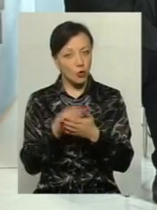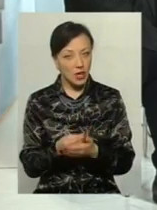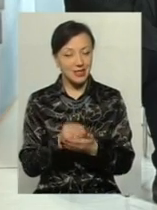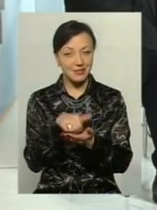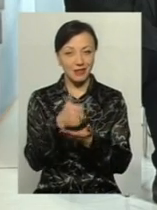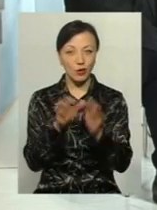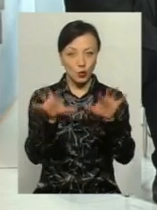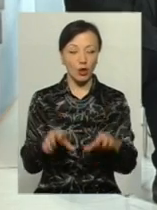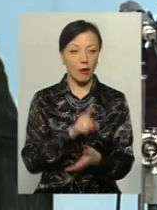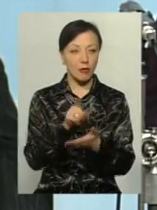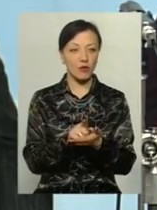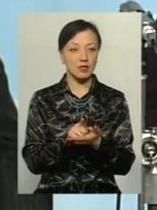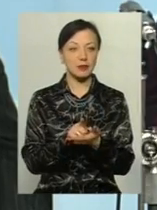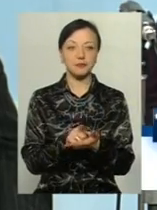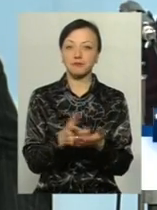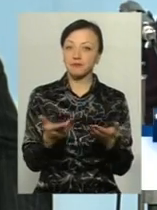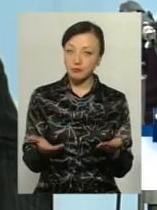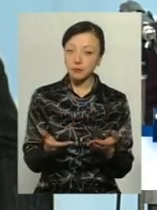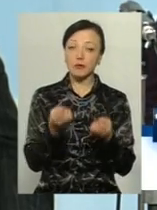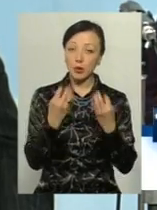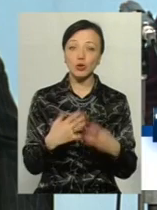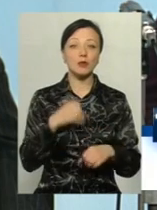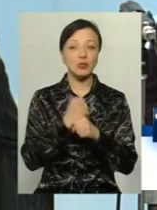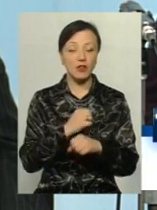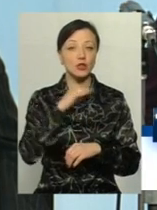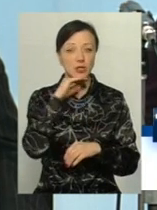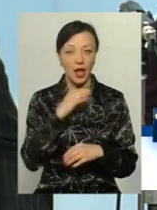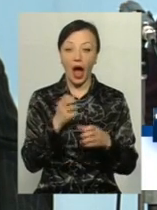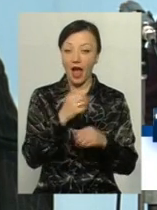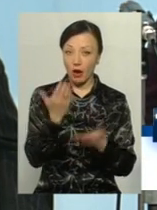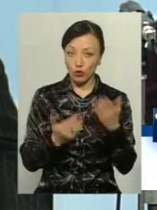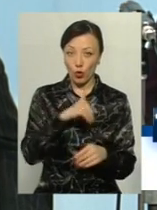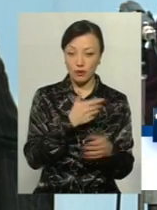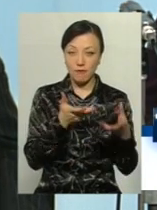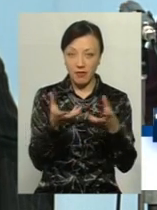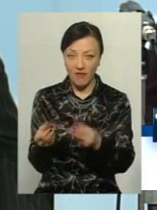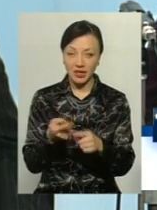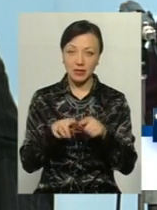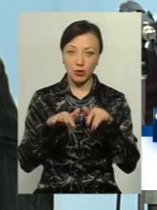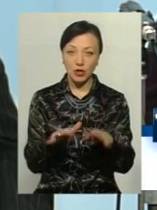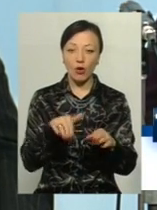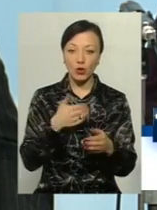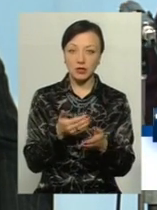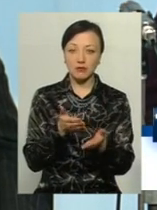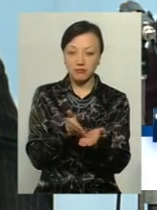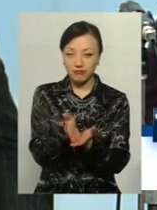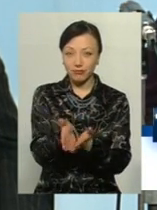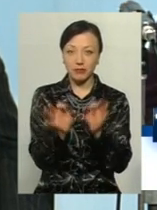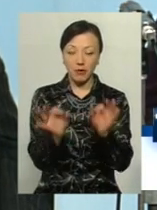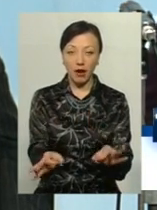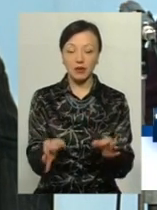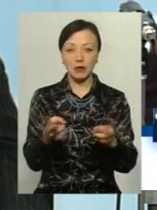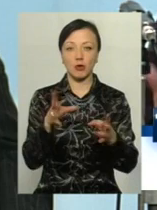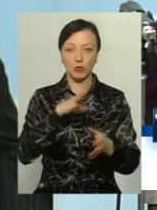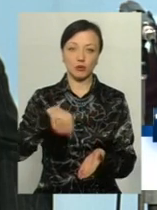статутні обов'язки? Просто працювати, приймати участь достатньо. Але якщо ти хочеш впливати на ці процеси, як ти хочеш направляти якесь русло, тоді треба